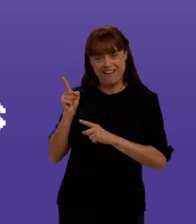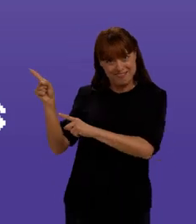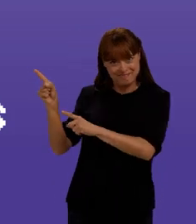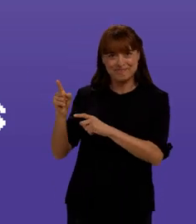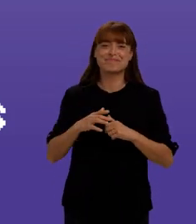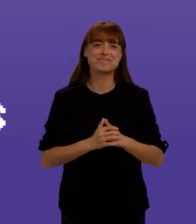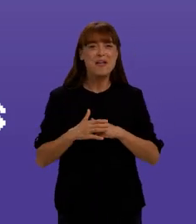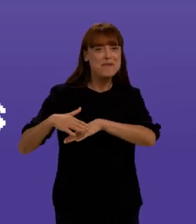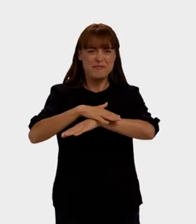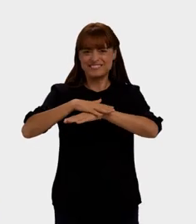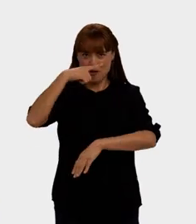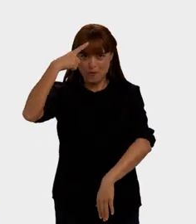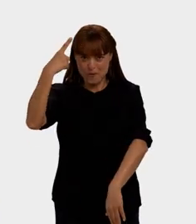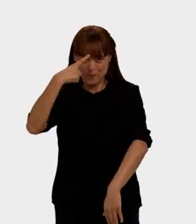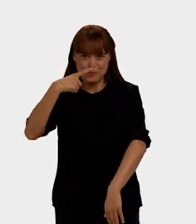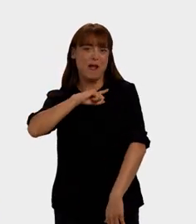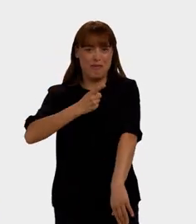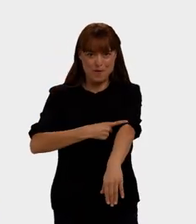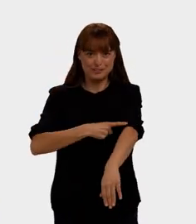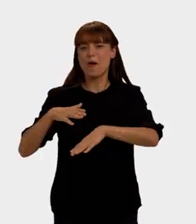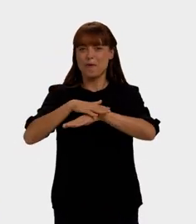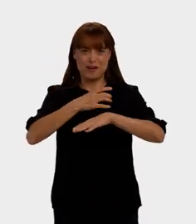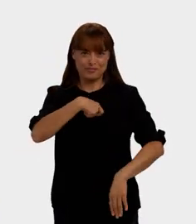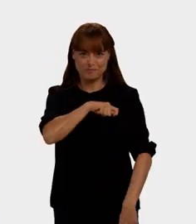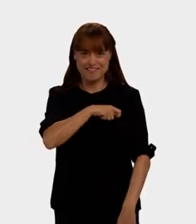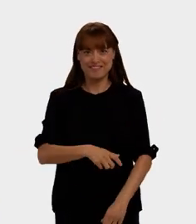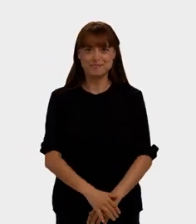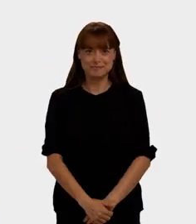bonoculturajoven.gov.es. Ministeri de Cultura i Esport. Govern d'Espanya.